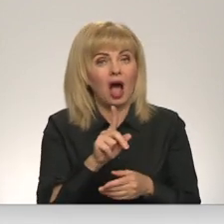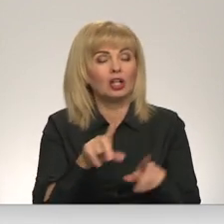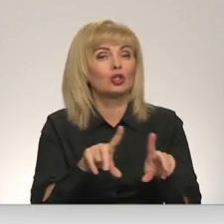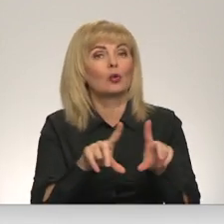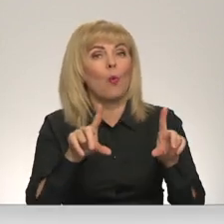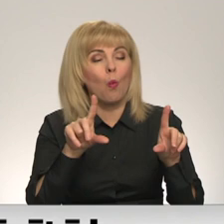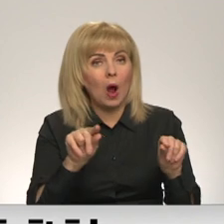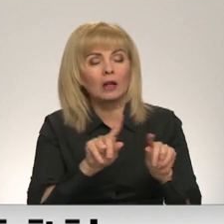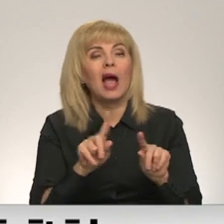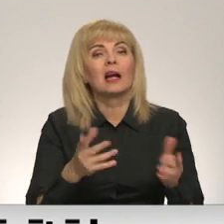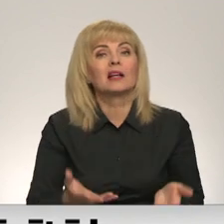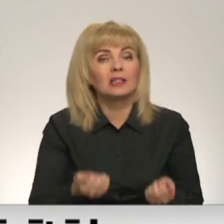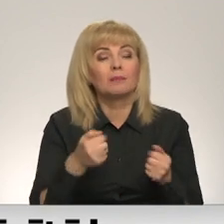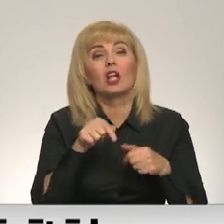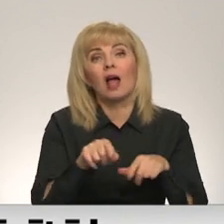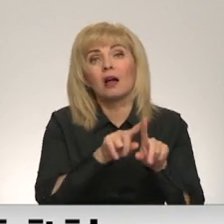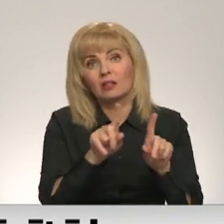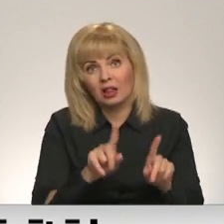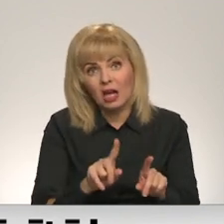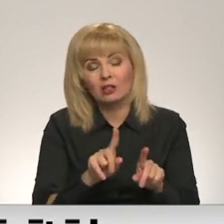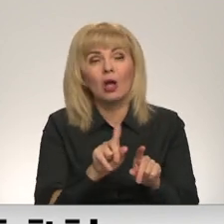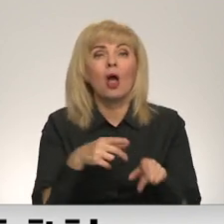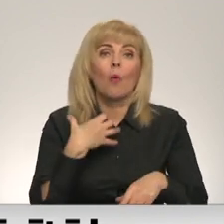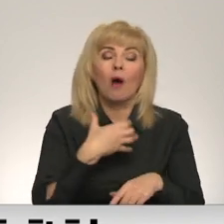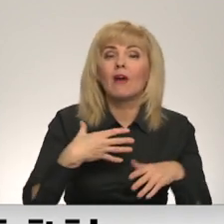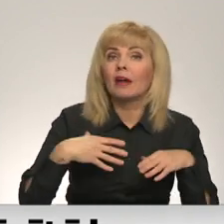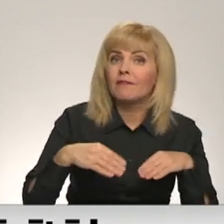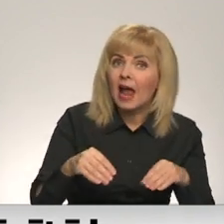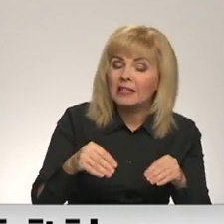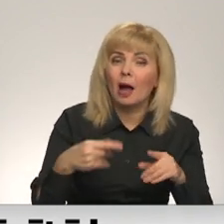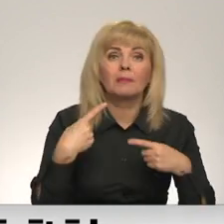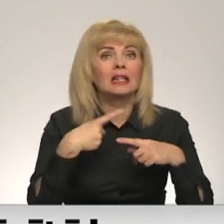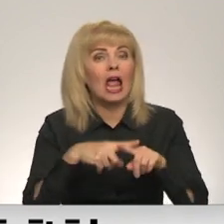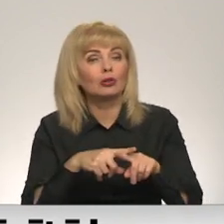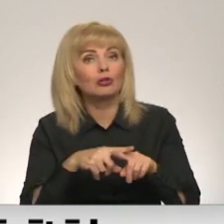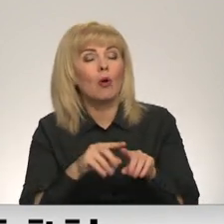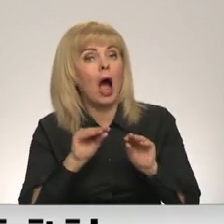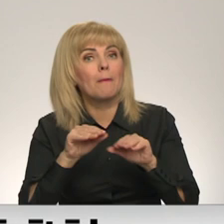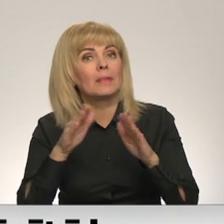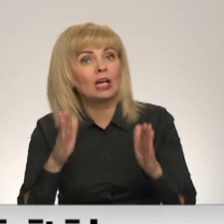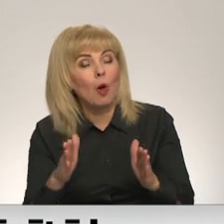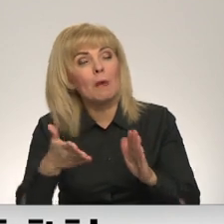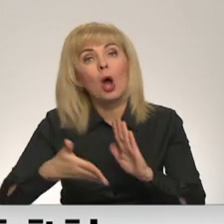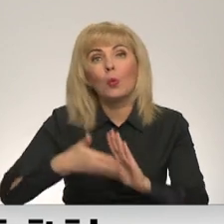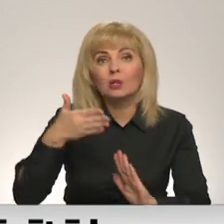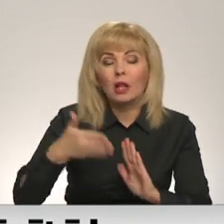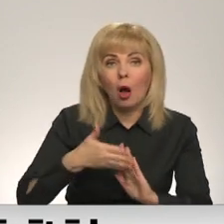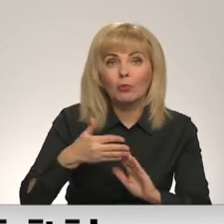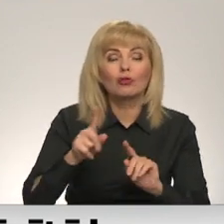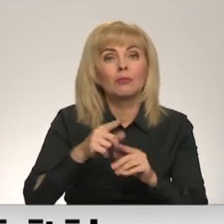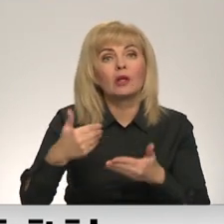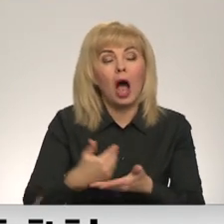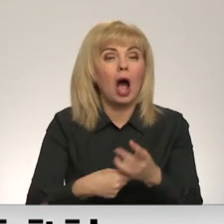dibinātājumi, kas ir tās lietas, kas varbūt ir veicamas gan no tehniskā aprīkojuma uzlabošanas vai taiskaitā arī